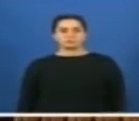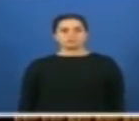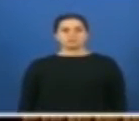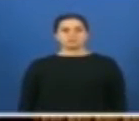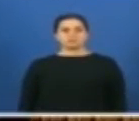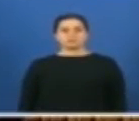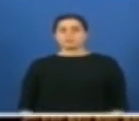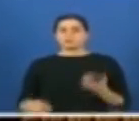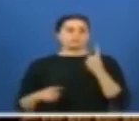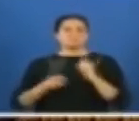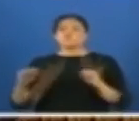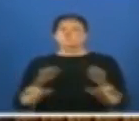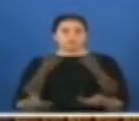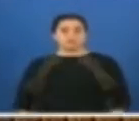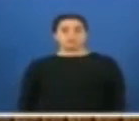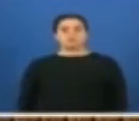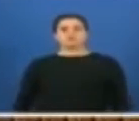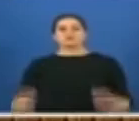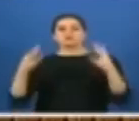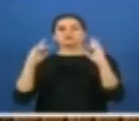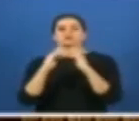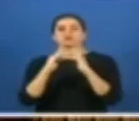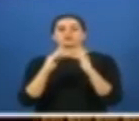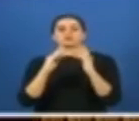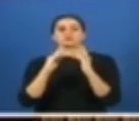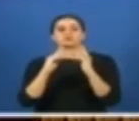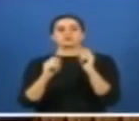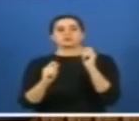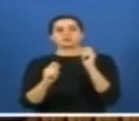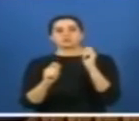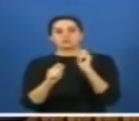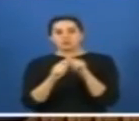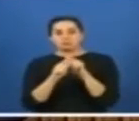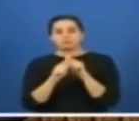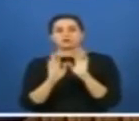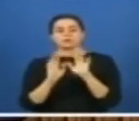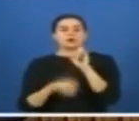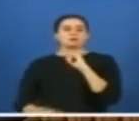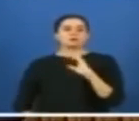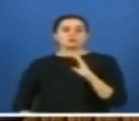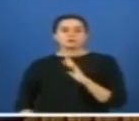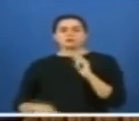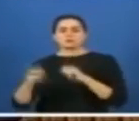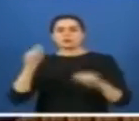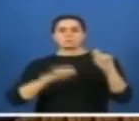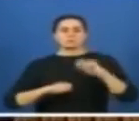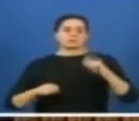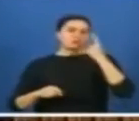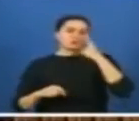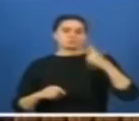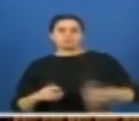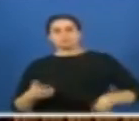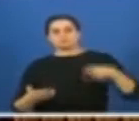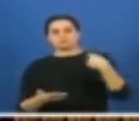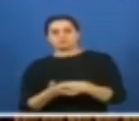Hiçbir şikayetimiz yok köprüde. Köprü yap işlet devlet modeliyle yapıldı. Yani devletin cebinden